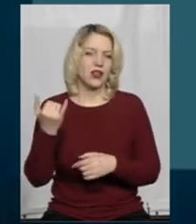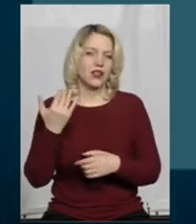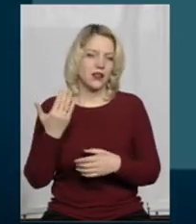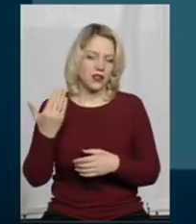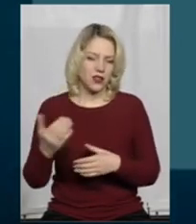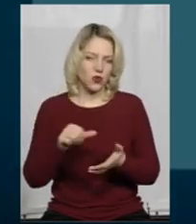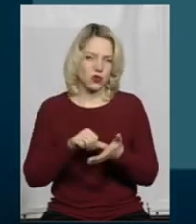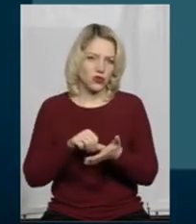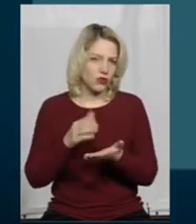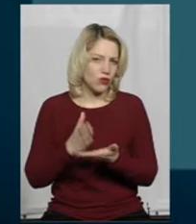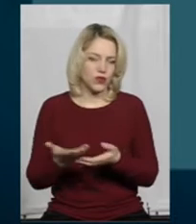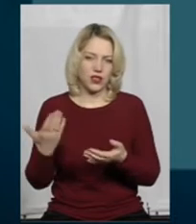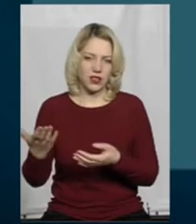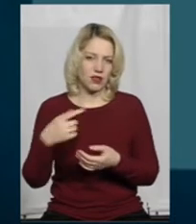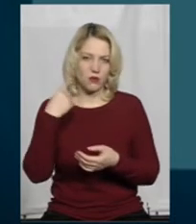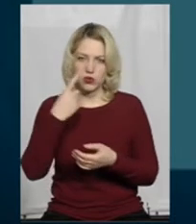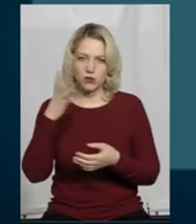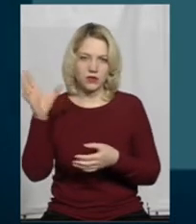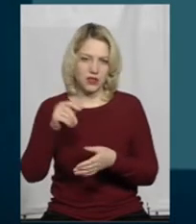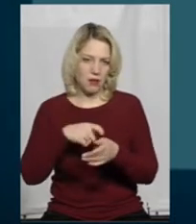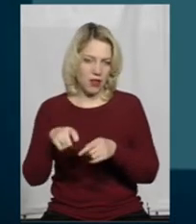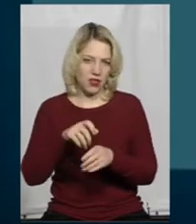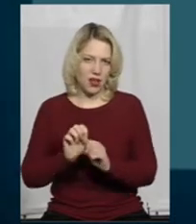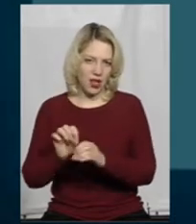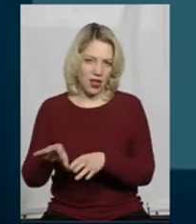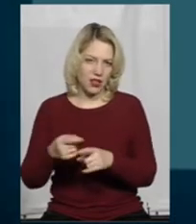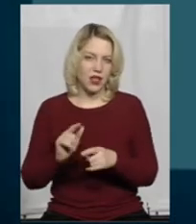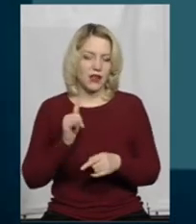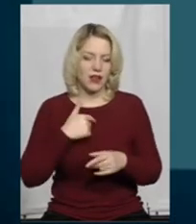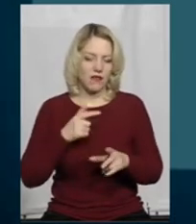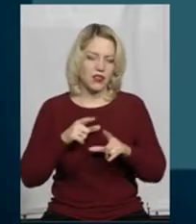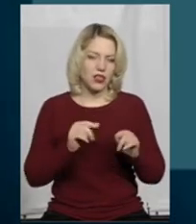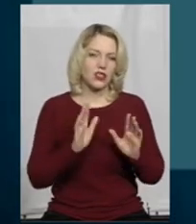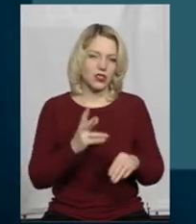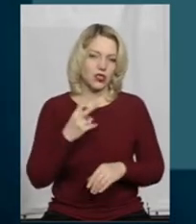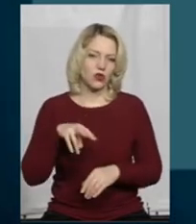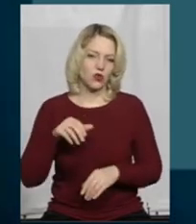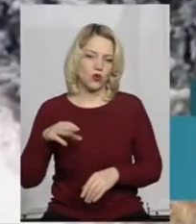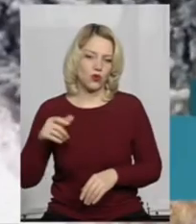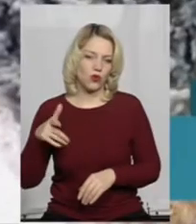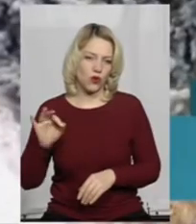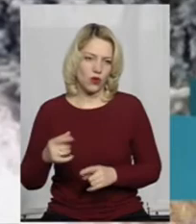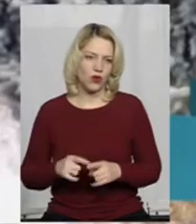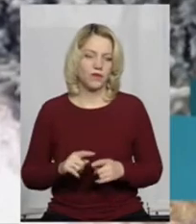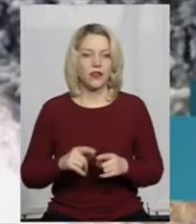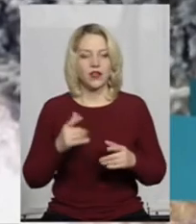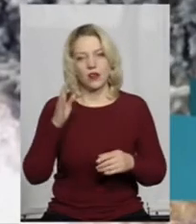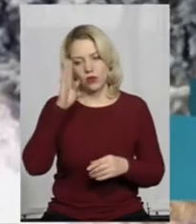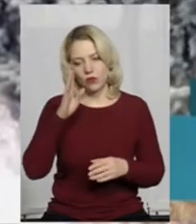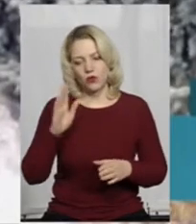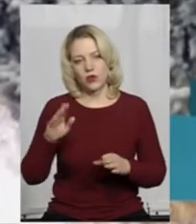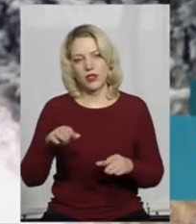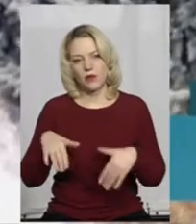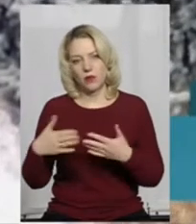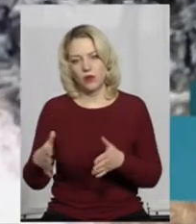участковий, чи хто там списував ті матеріали. Каже, я виїжджала тільки 2 лютого, щось цю суботу. Йому запропонували викупити